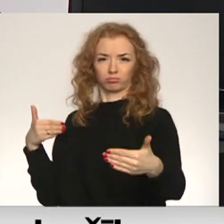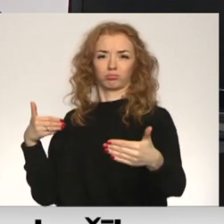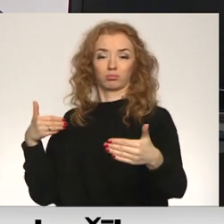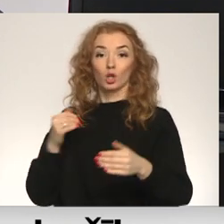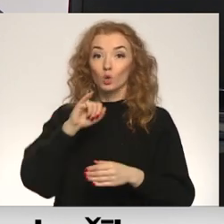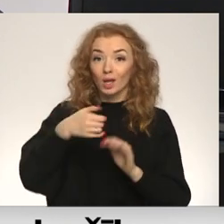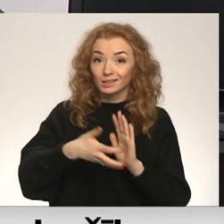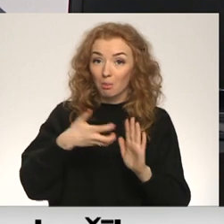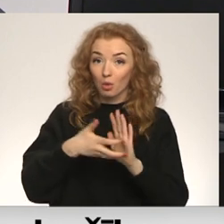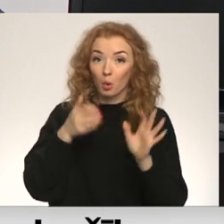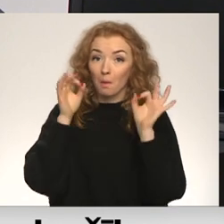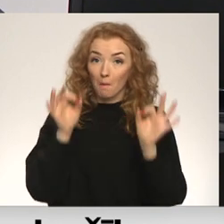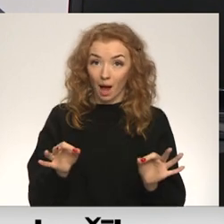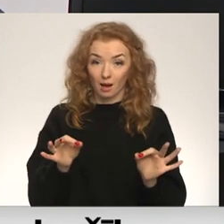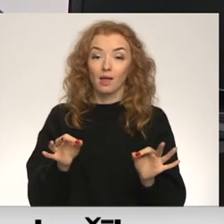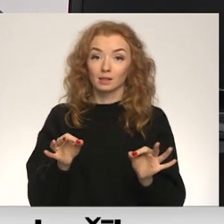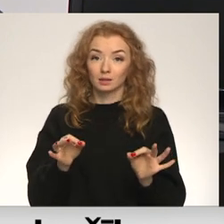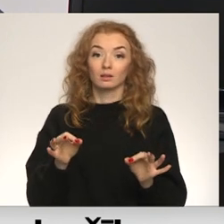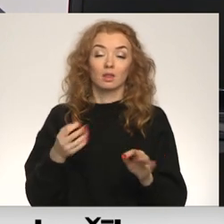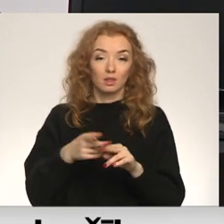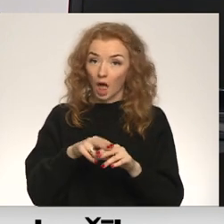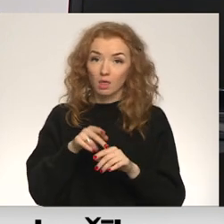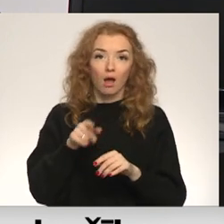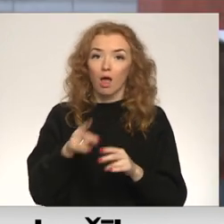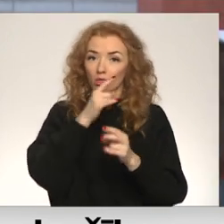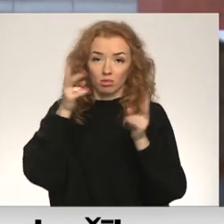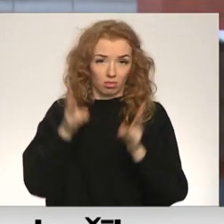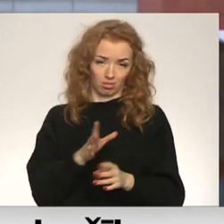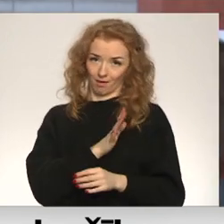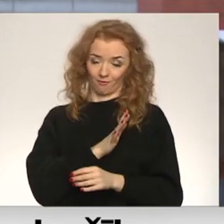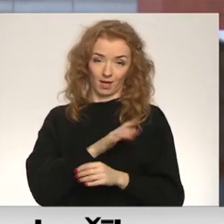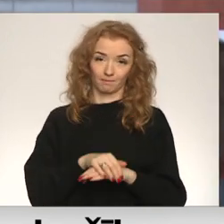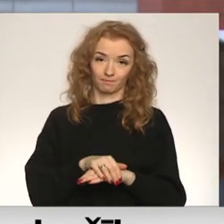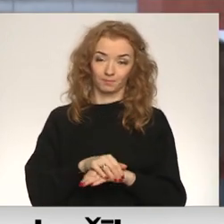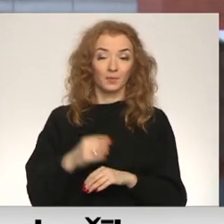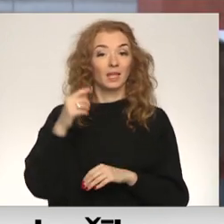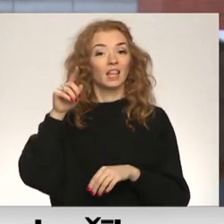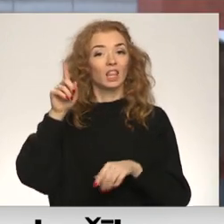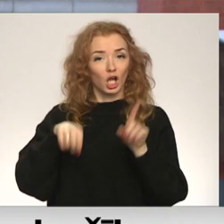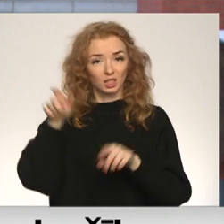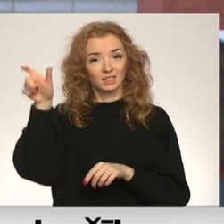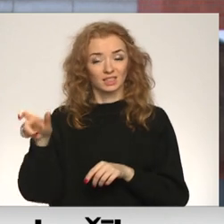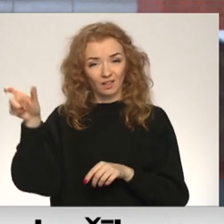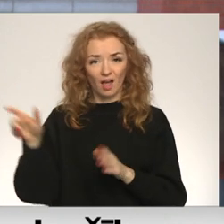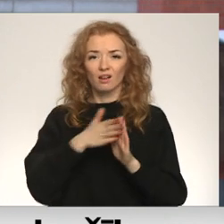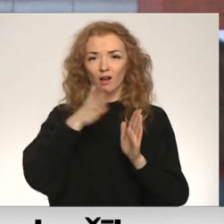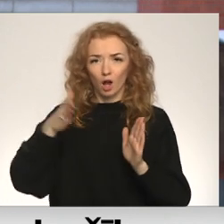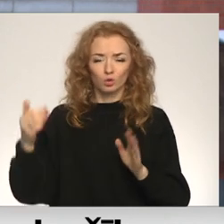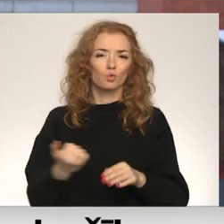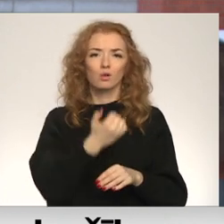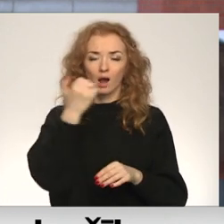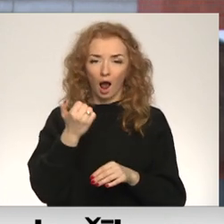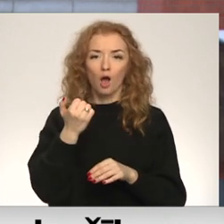izmantojot, pareizi izmantojot, ar izstrādājumu nekas nevar notikt. Viena lieta, ko cilvēki dara gadu no gada, bet tas ir